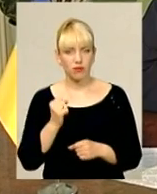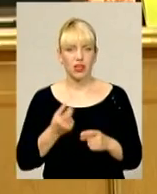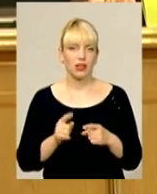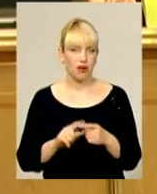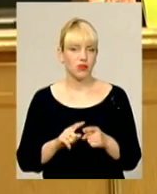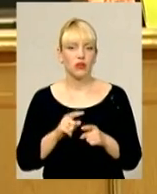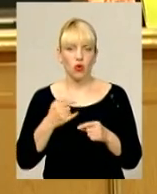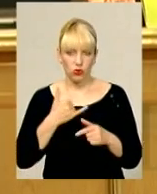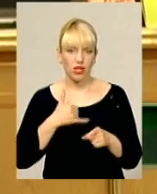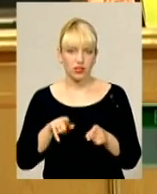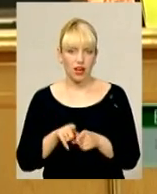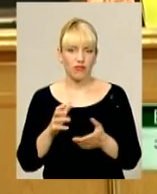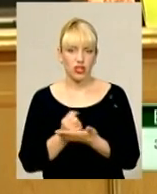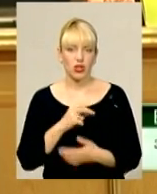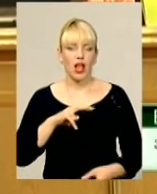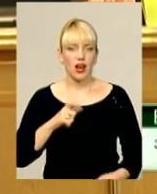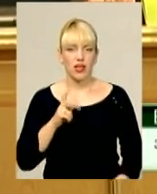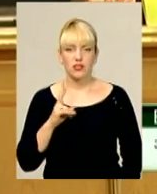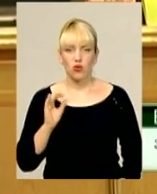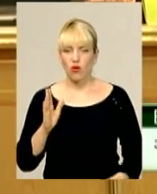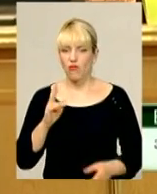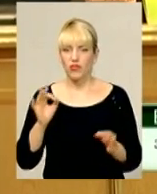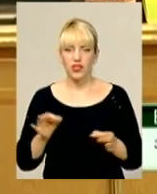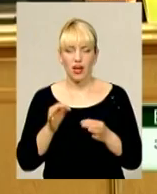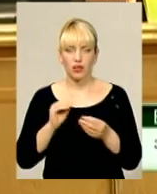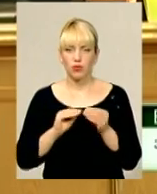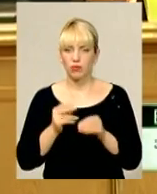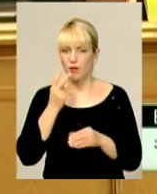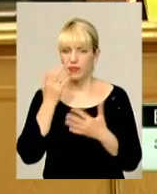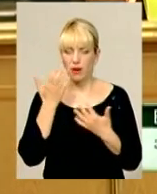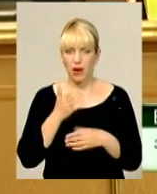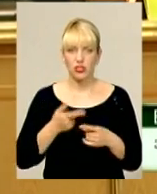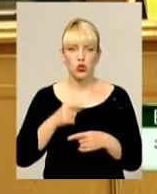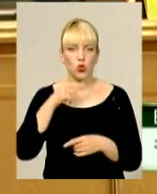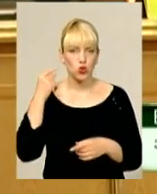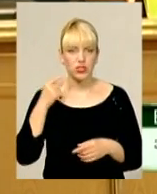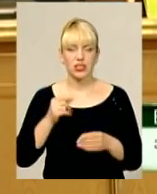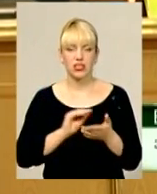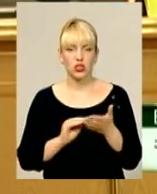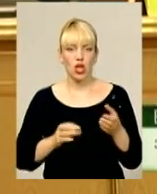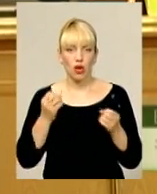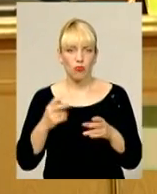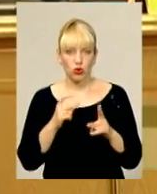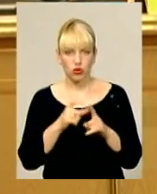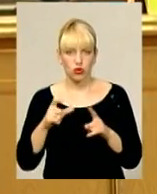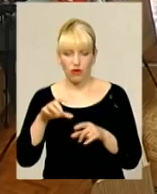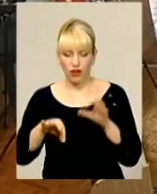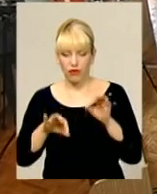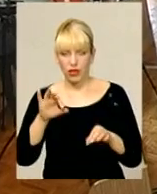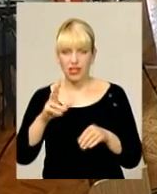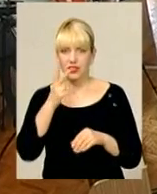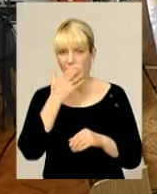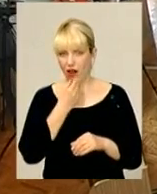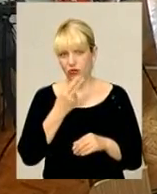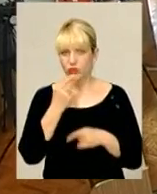вийшло. Сам же Валерій Лісков ніяких проблем не бачить, каже російські журналісти, просто вирвали слова з контексту. І за доброю